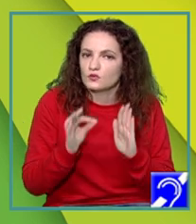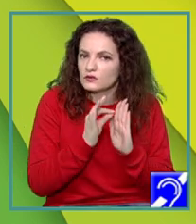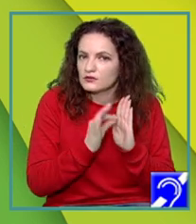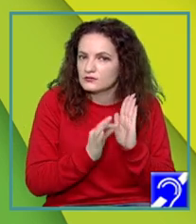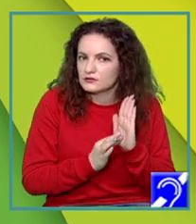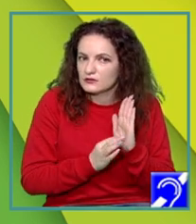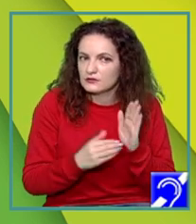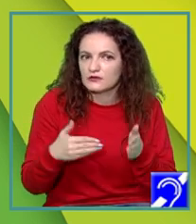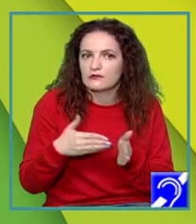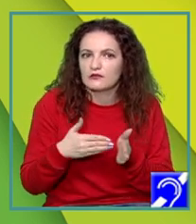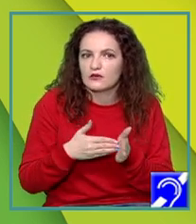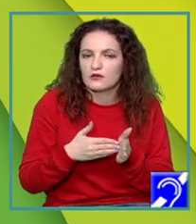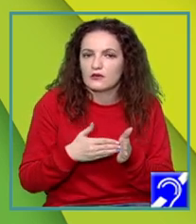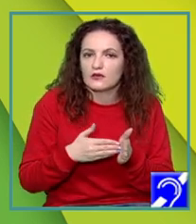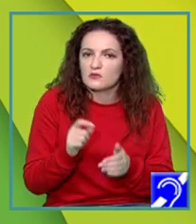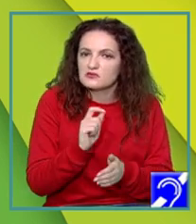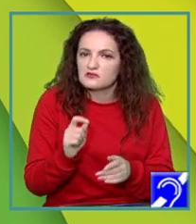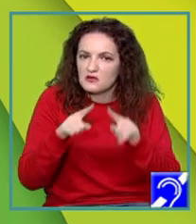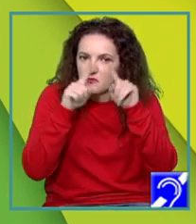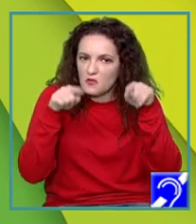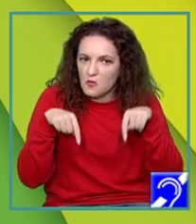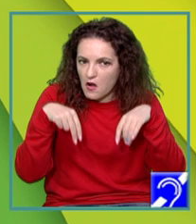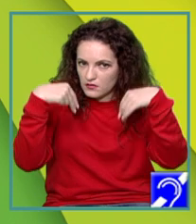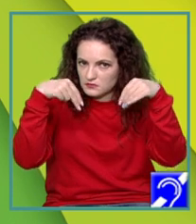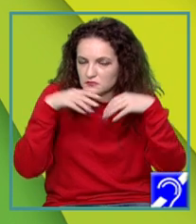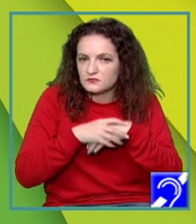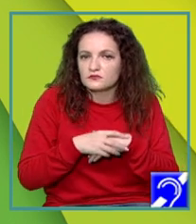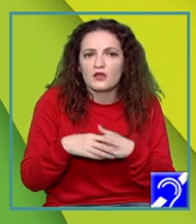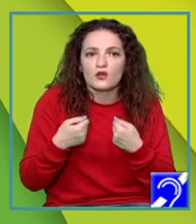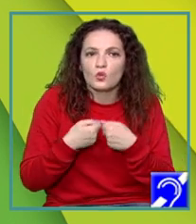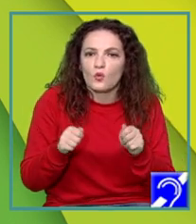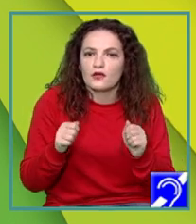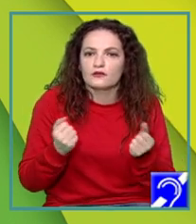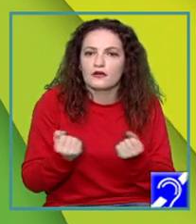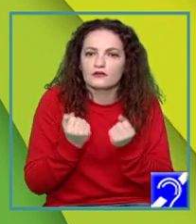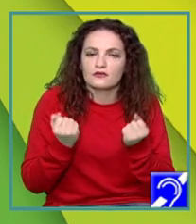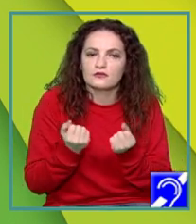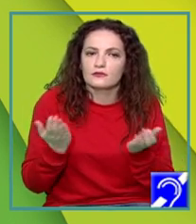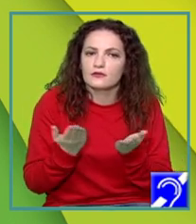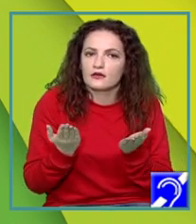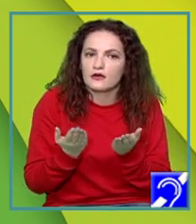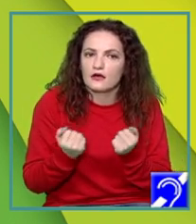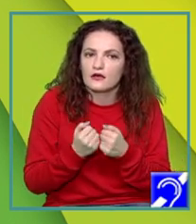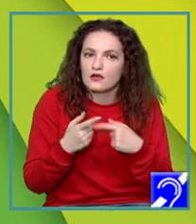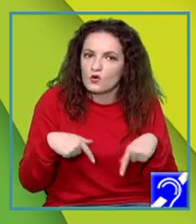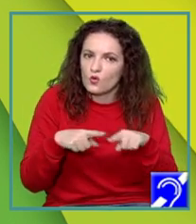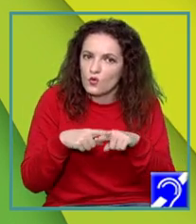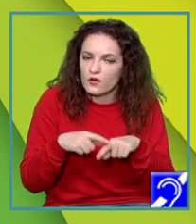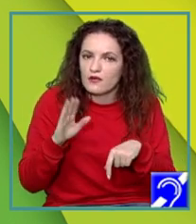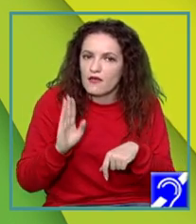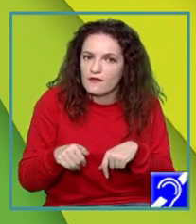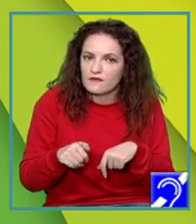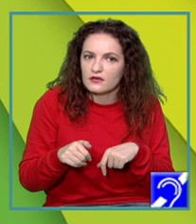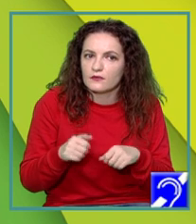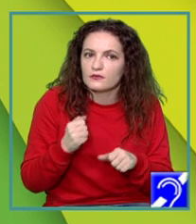nevoie să ne trecem pe o coală albă de hârtie toate activitățile pe care noi le avem de realizat.